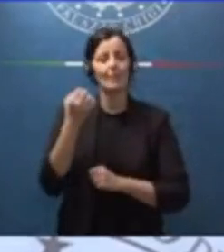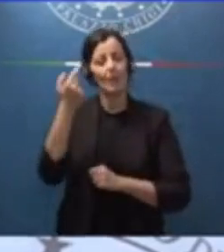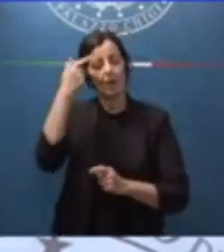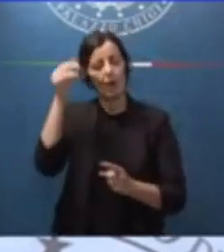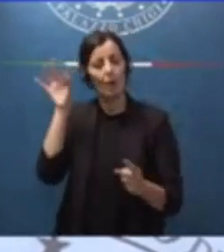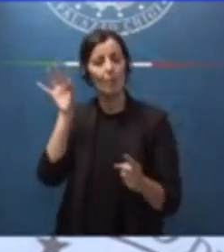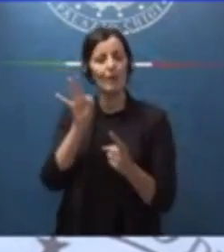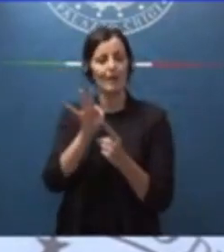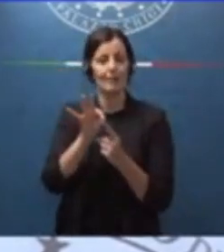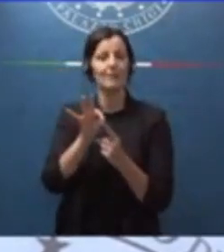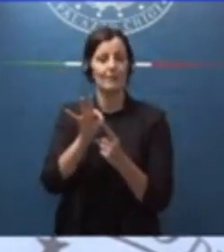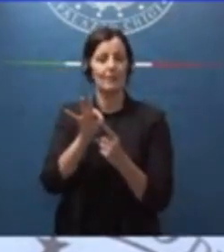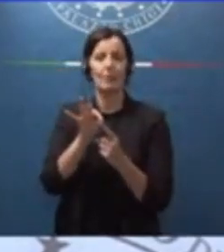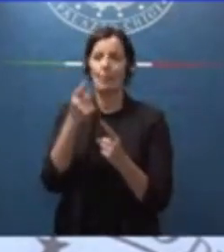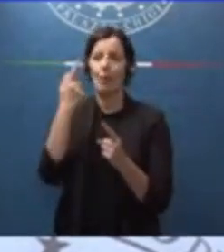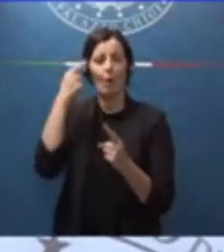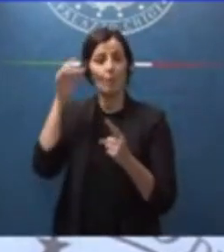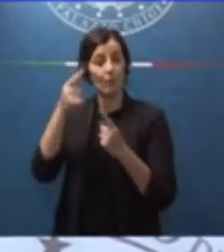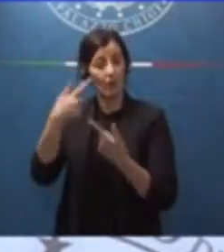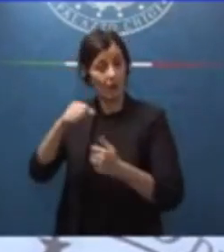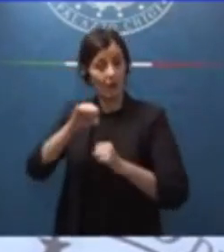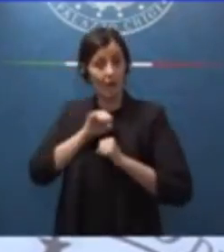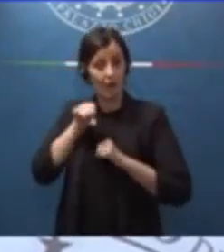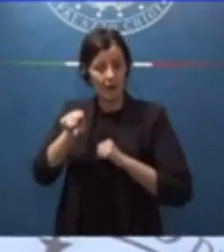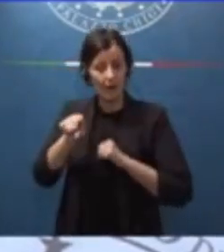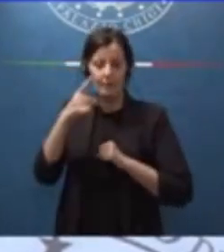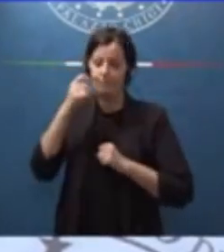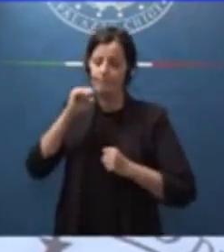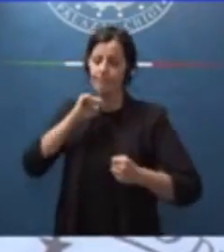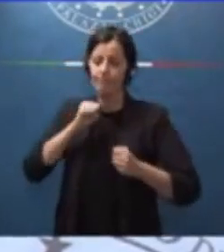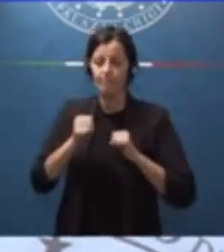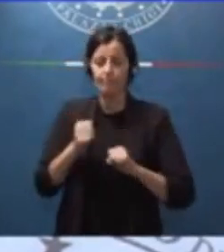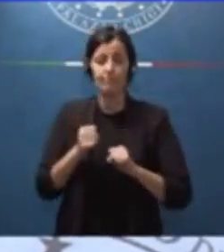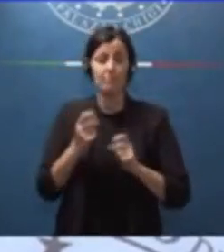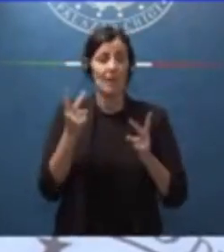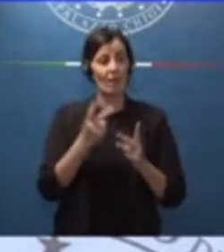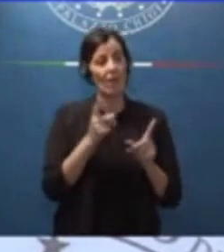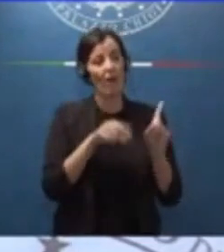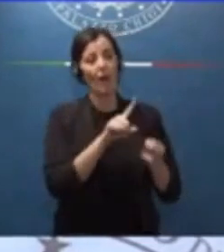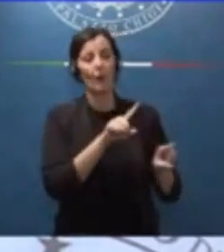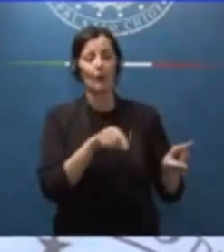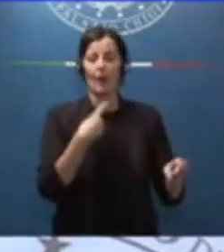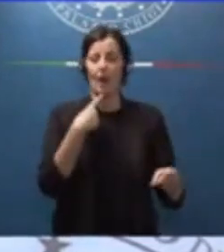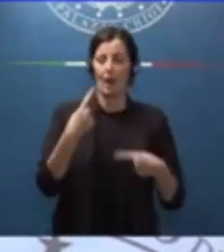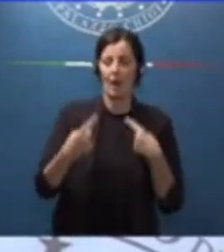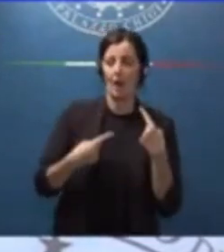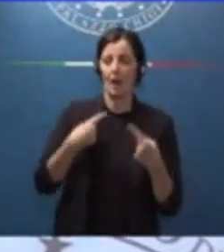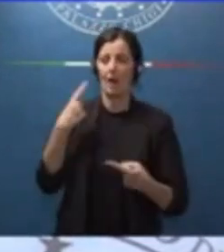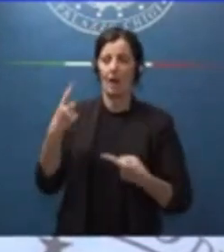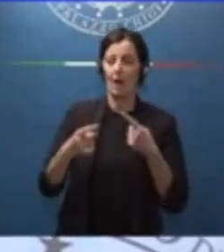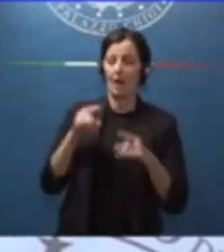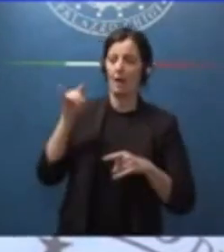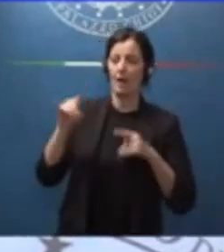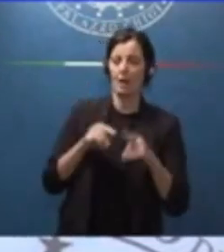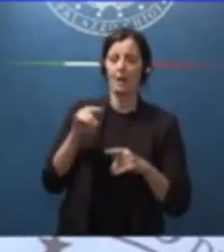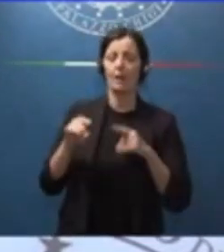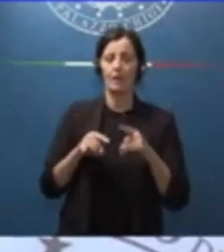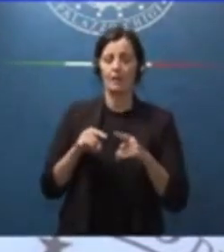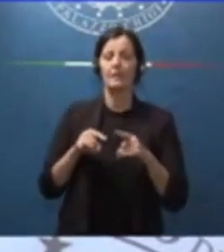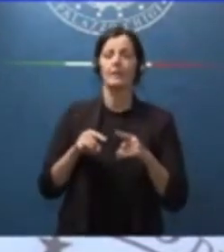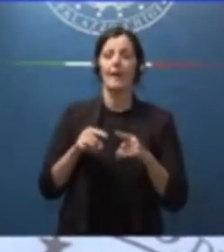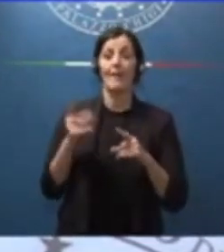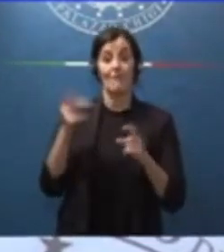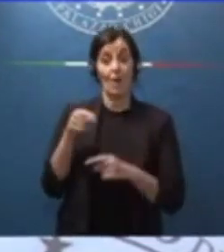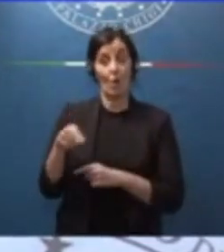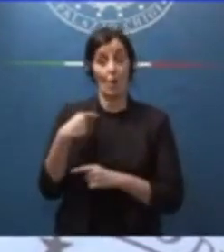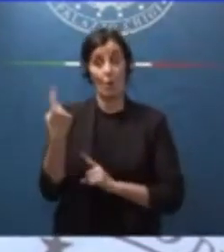quali credeva che che possano dirne i detrattori. E uno di questi ideali